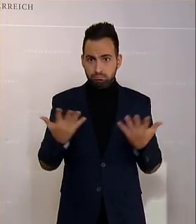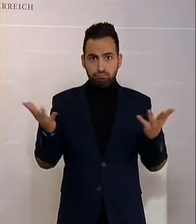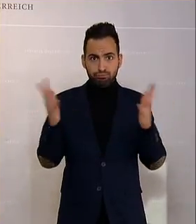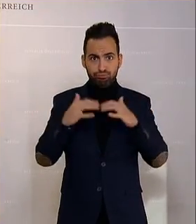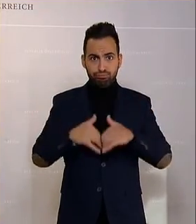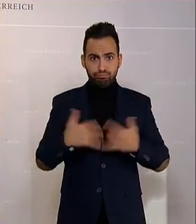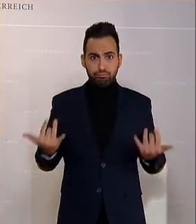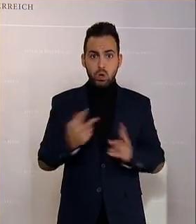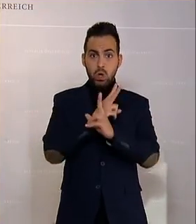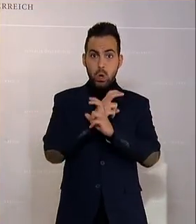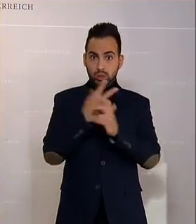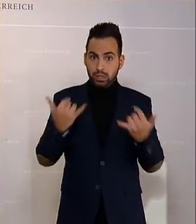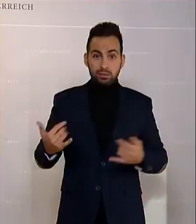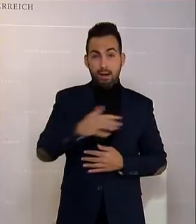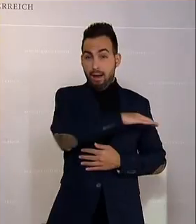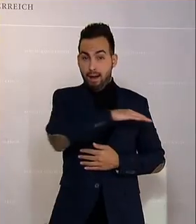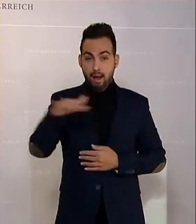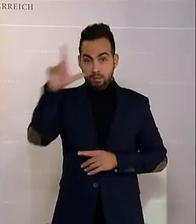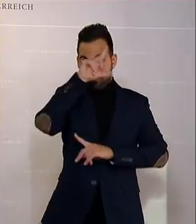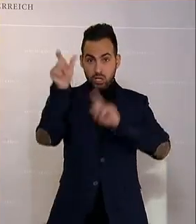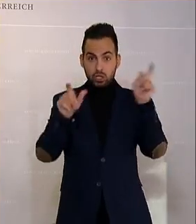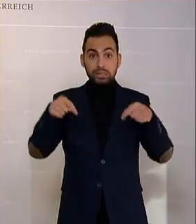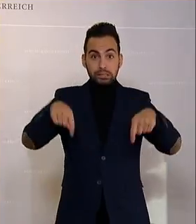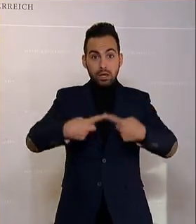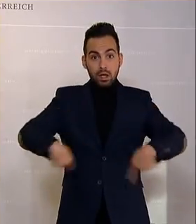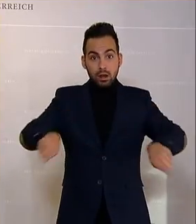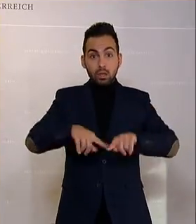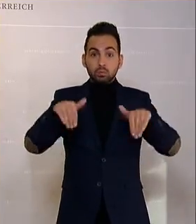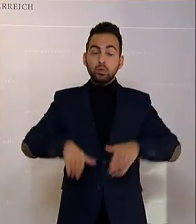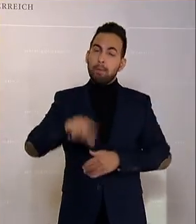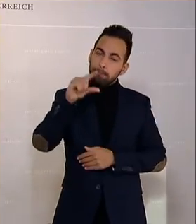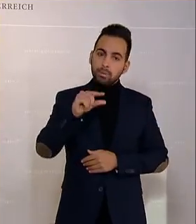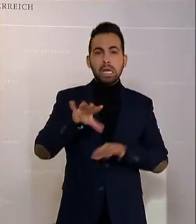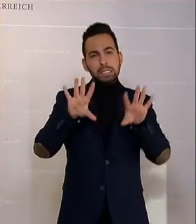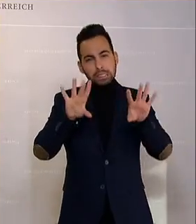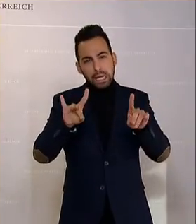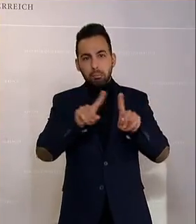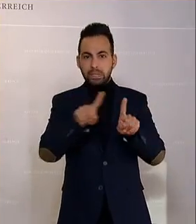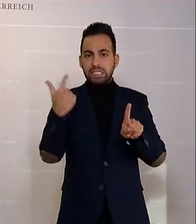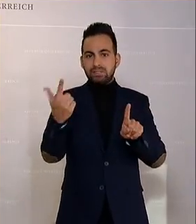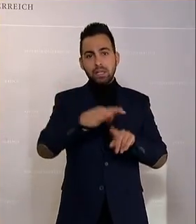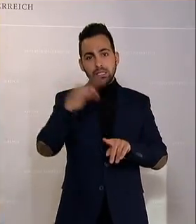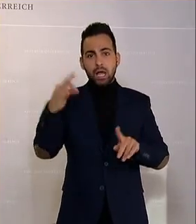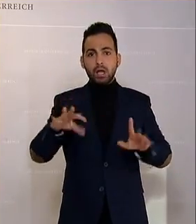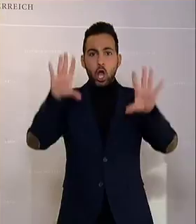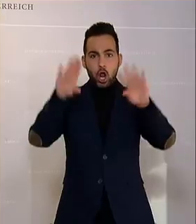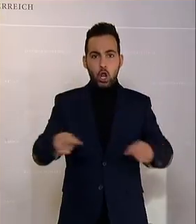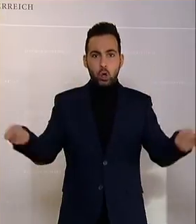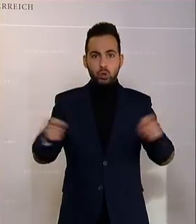Österreich, allen Menschen in diesem Land, ein mindestens 10, voraussichtlich 20-tägiger Lockdown droht.